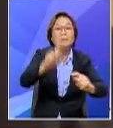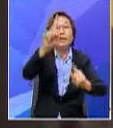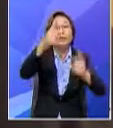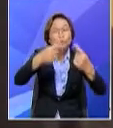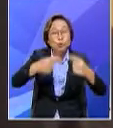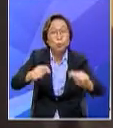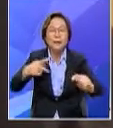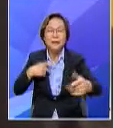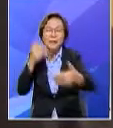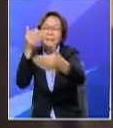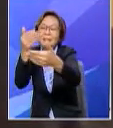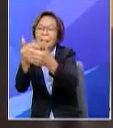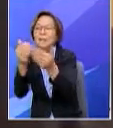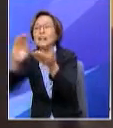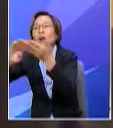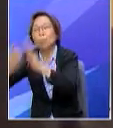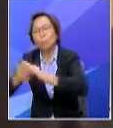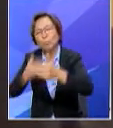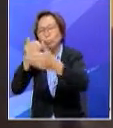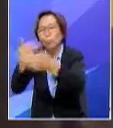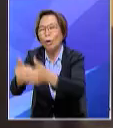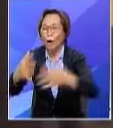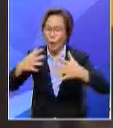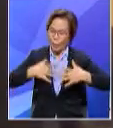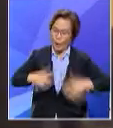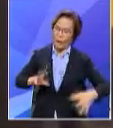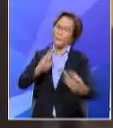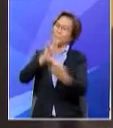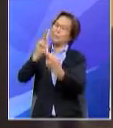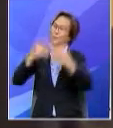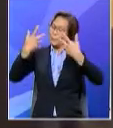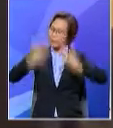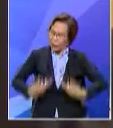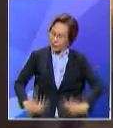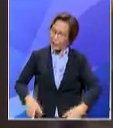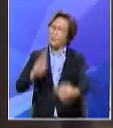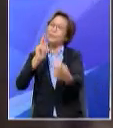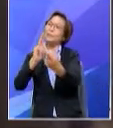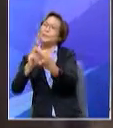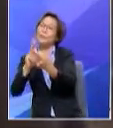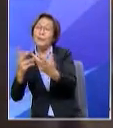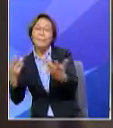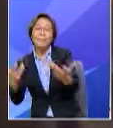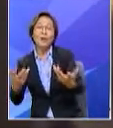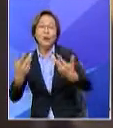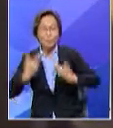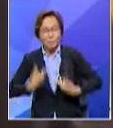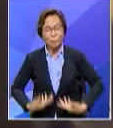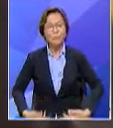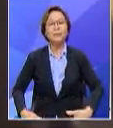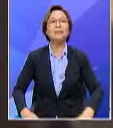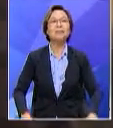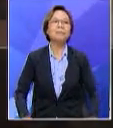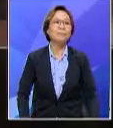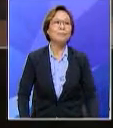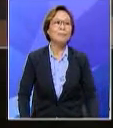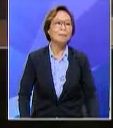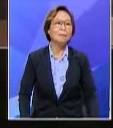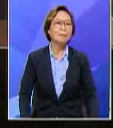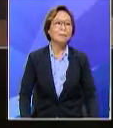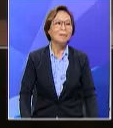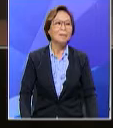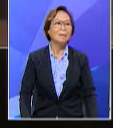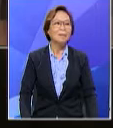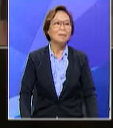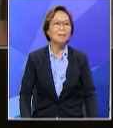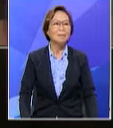kita nak cuba dekasing masyarakat macam mana nak berpakaian dengan yang lebih sesuai dan sebagainya dan Dato' sama lain ini